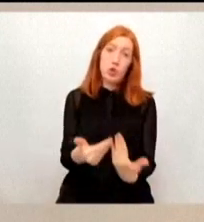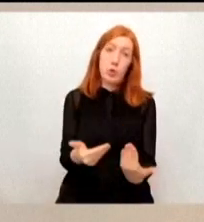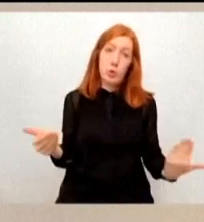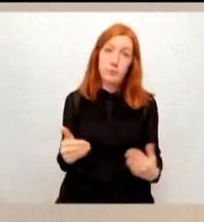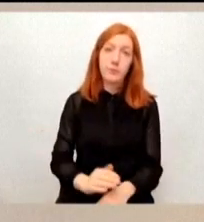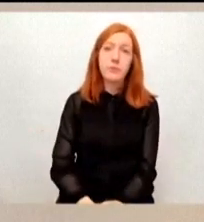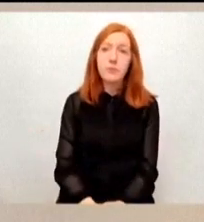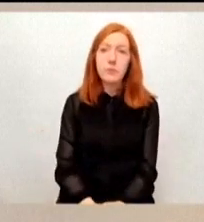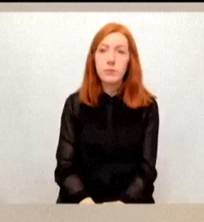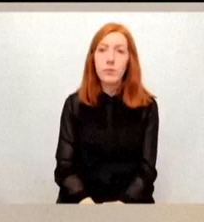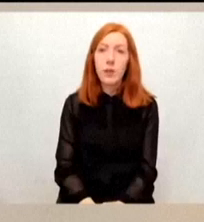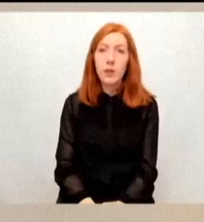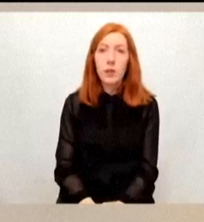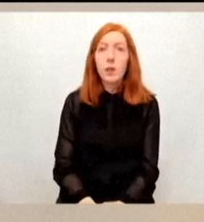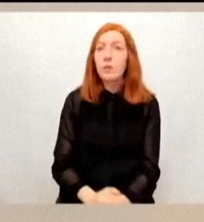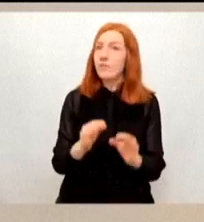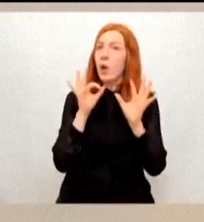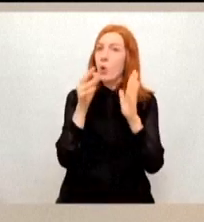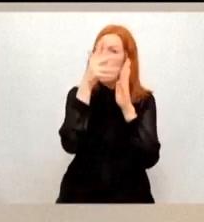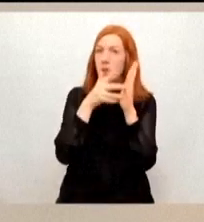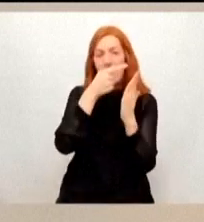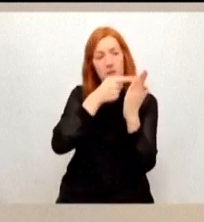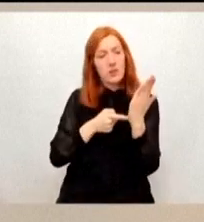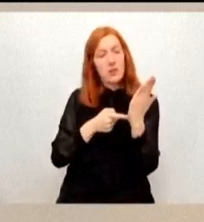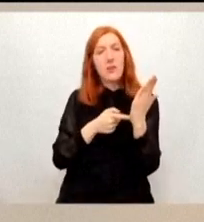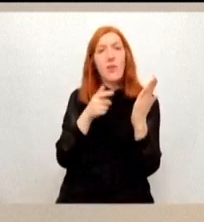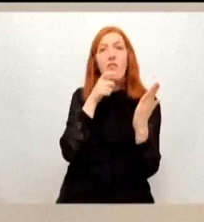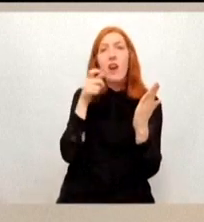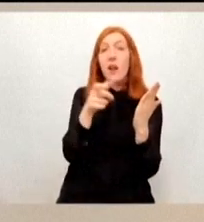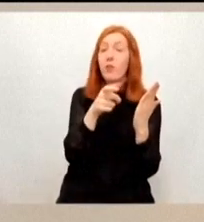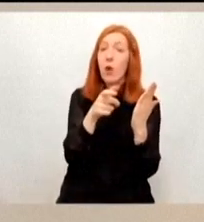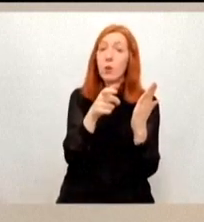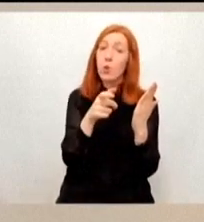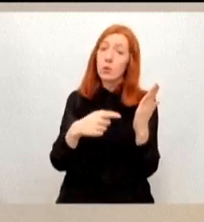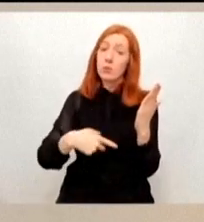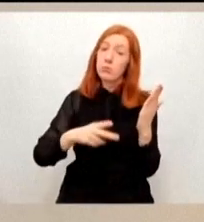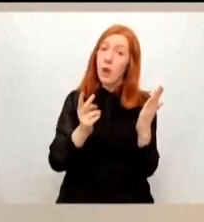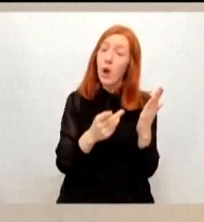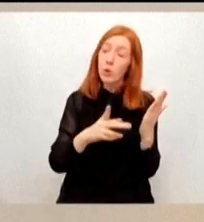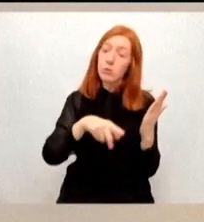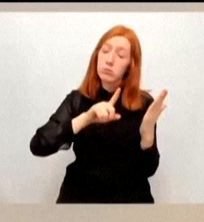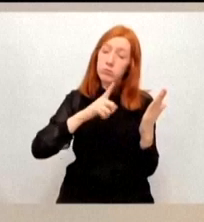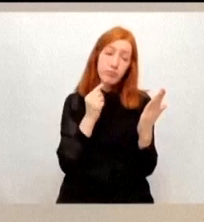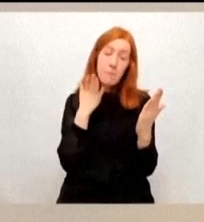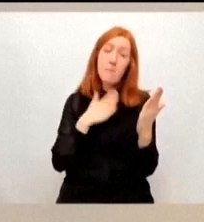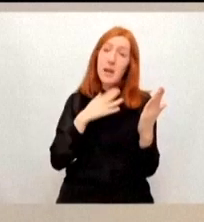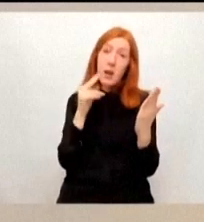Mir wird in diesem Gutachten Verantwortung zugeschrieben und ich bin bereit, Verantwortung zu übernehmen.